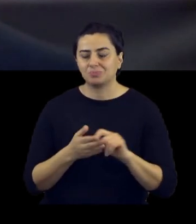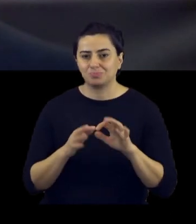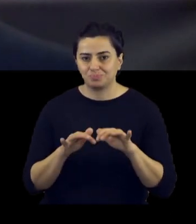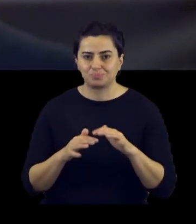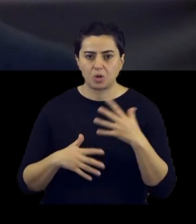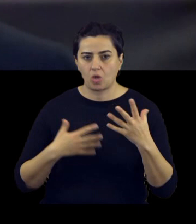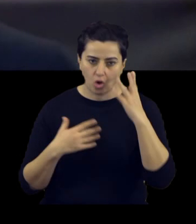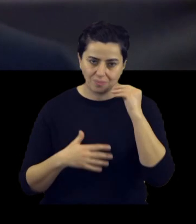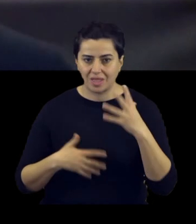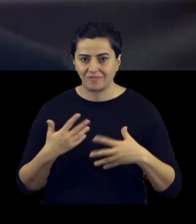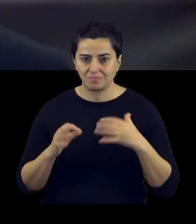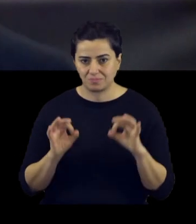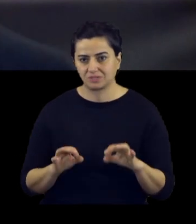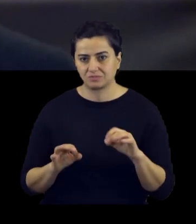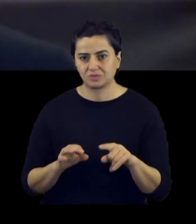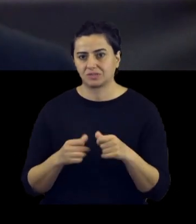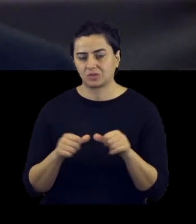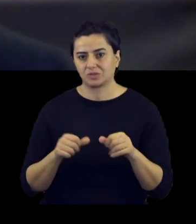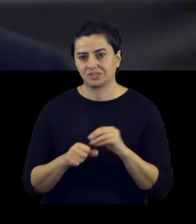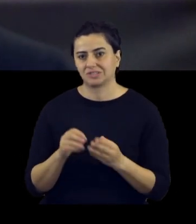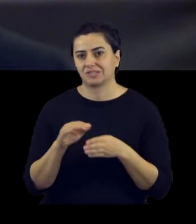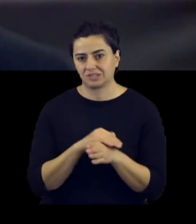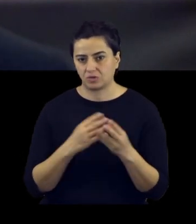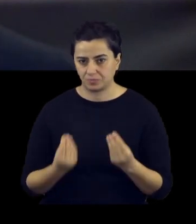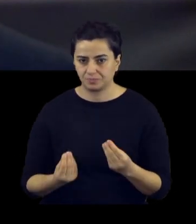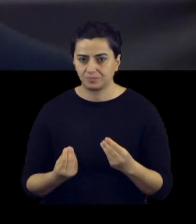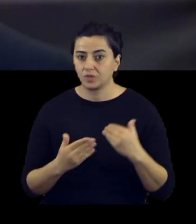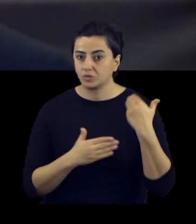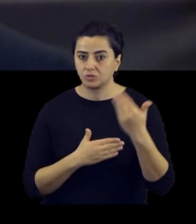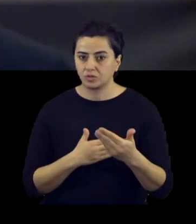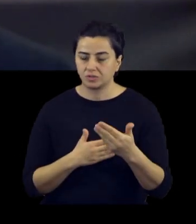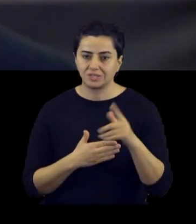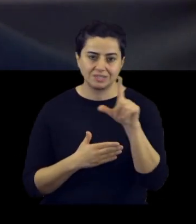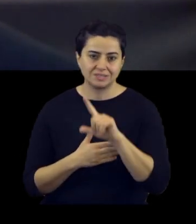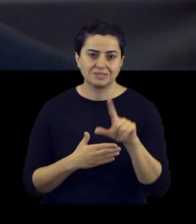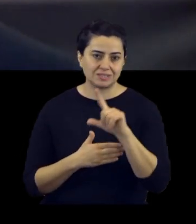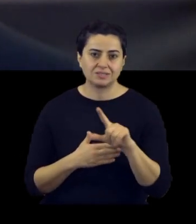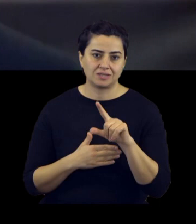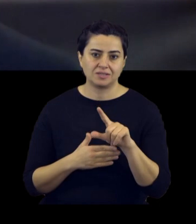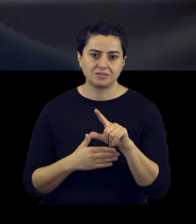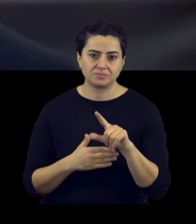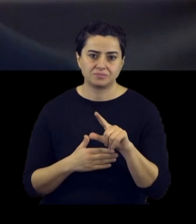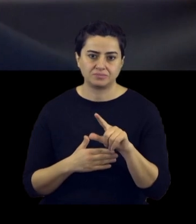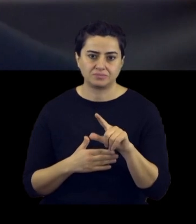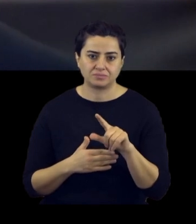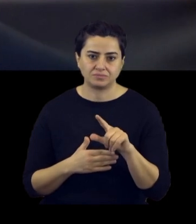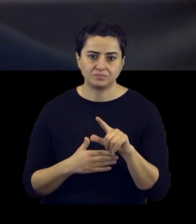öğrenme hevesi oluştu üzerimde. Bu şekilde de yazılımı öğrendim. Daha sonra lise yıllarıma geldiğimde ise